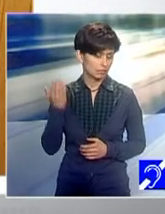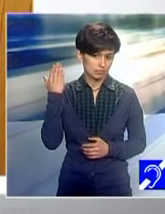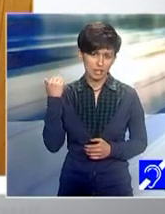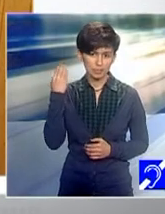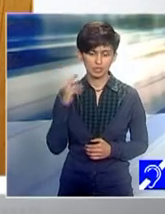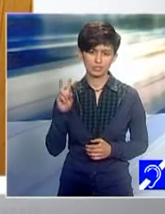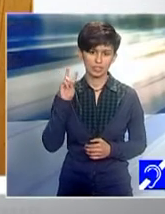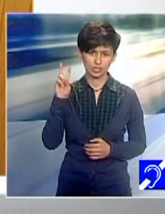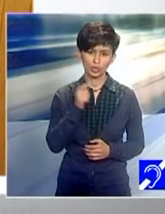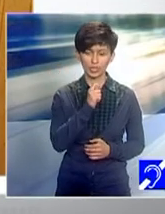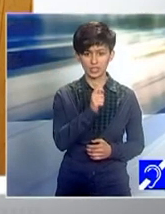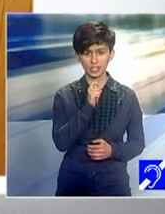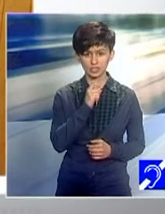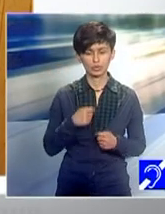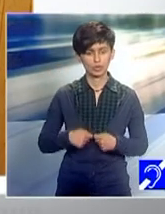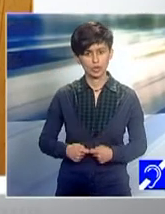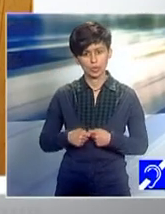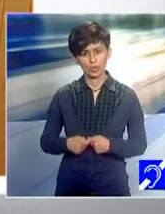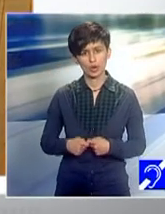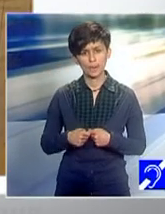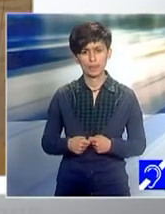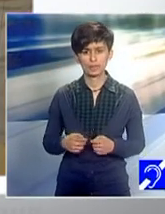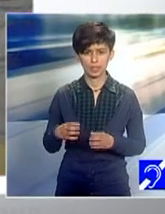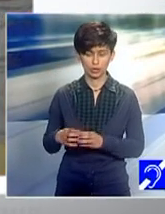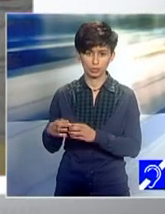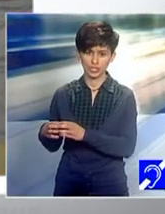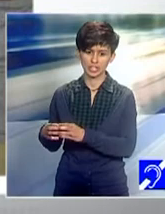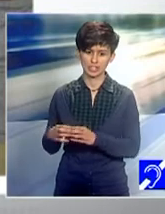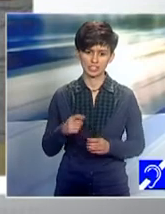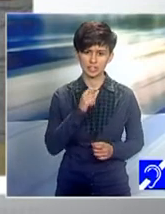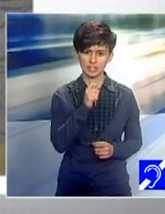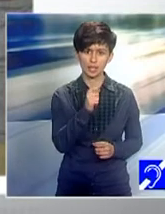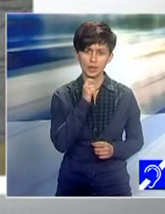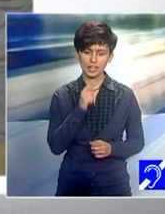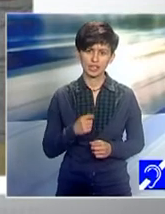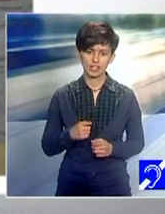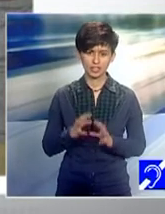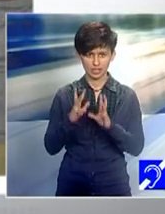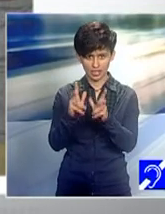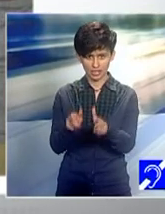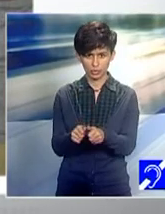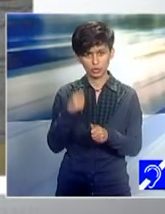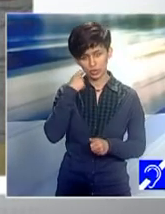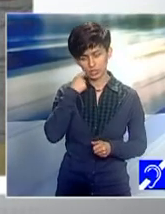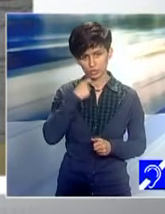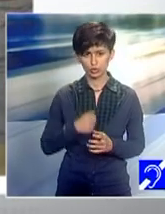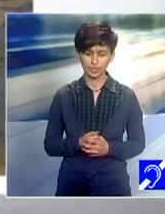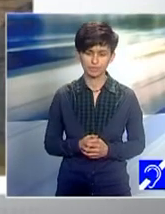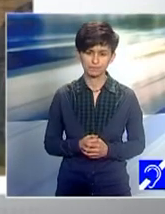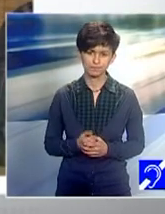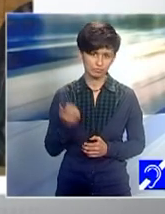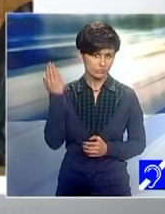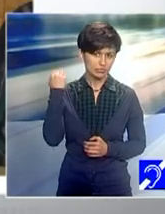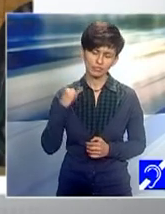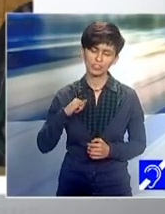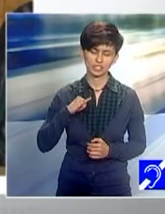interviuri cu membrii ai comunității de hoștezeni din Cluj și ambele mi s-au părut deosebit de interesante pentru că am aflat